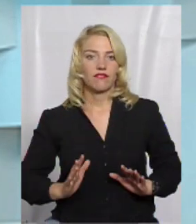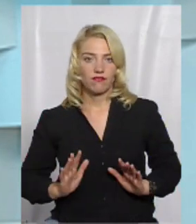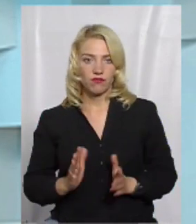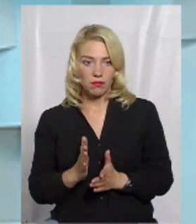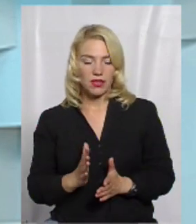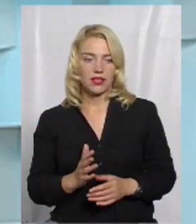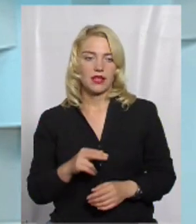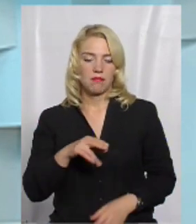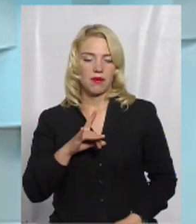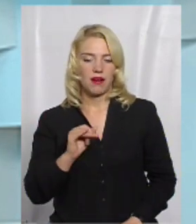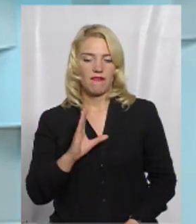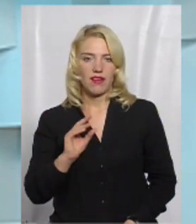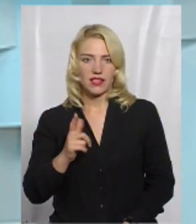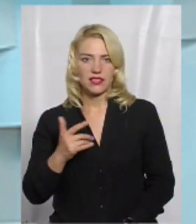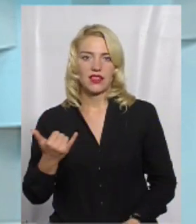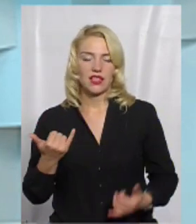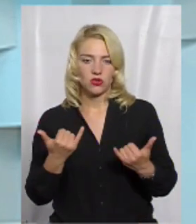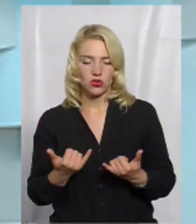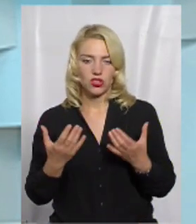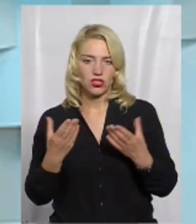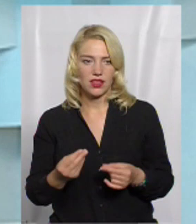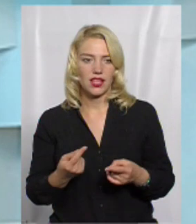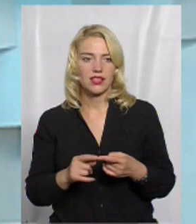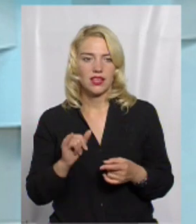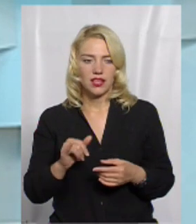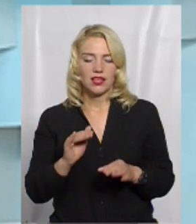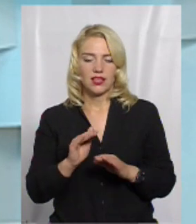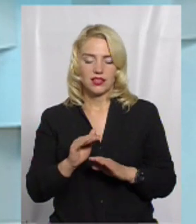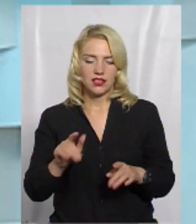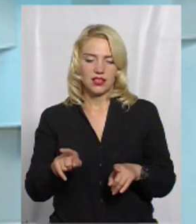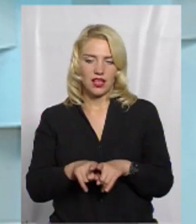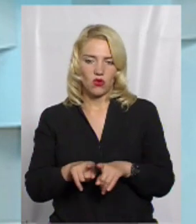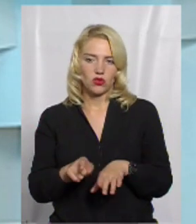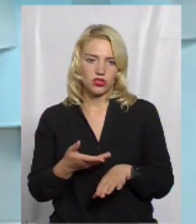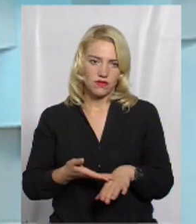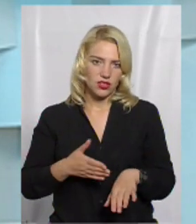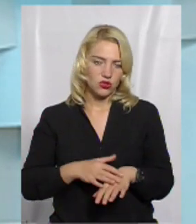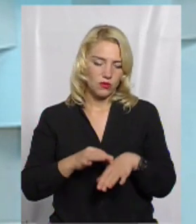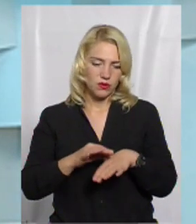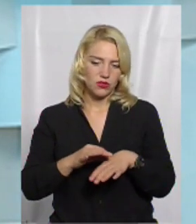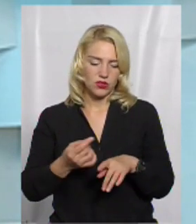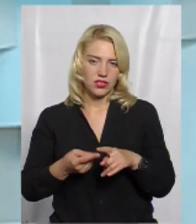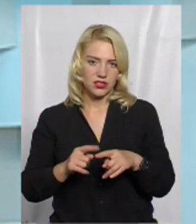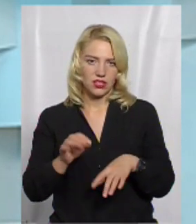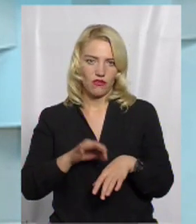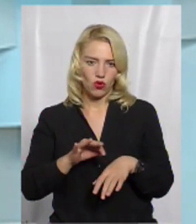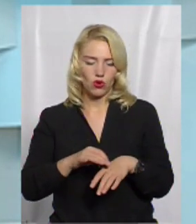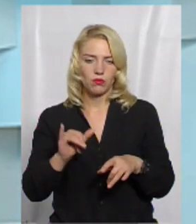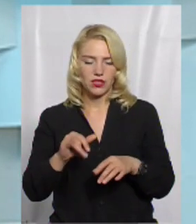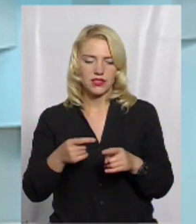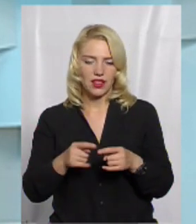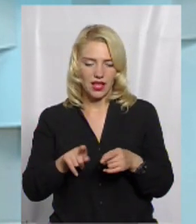правця на сьогоднішній день. І також діти важко переносять ці хвороби. Це теж важка